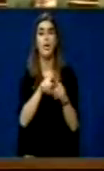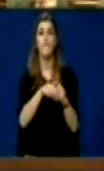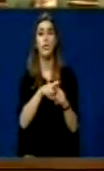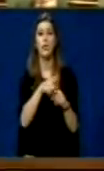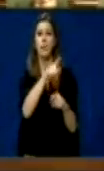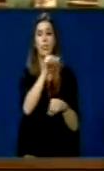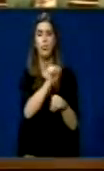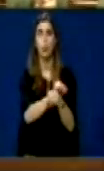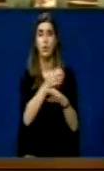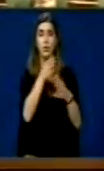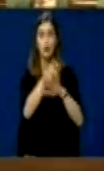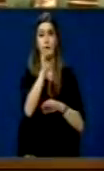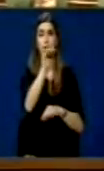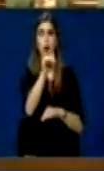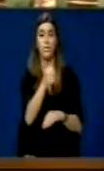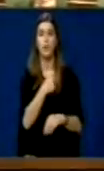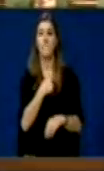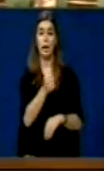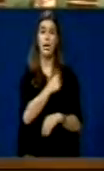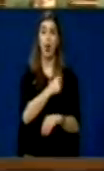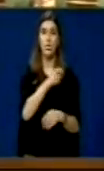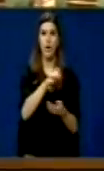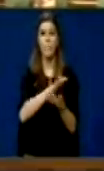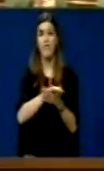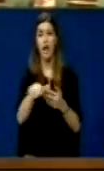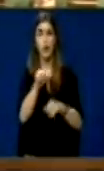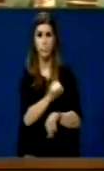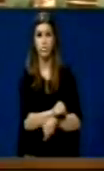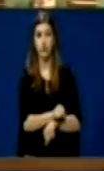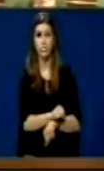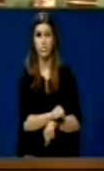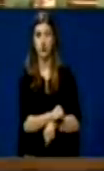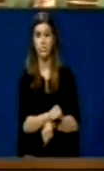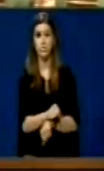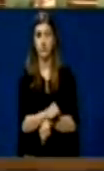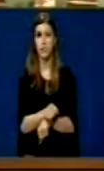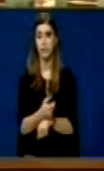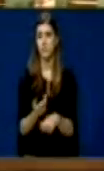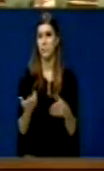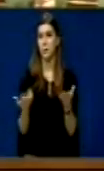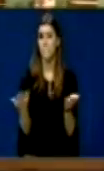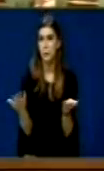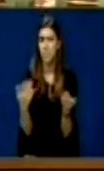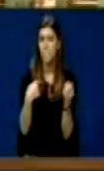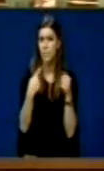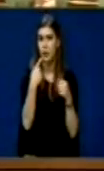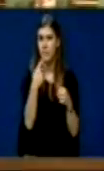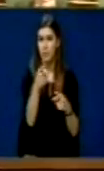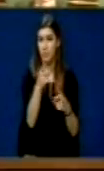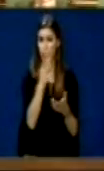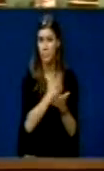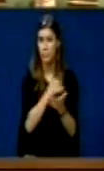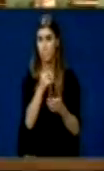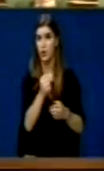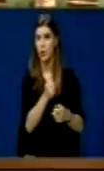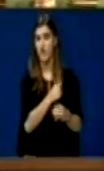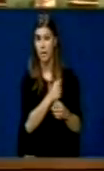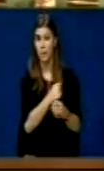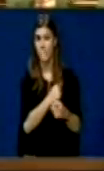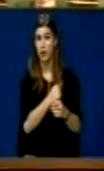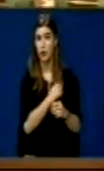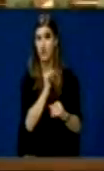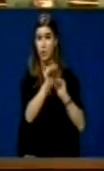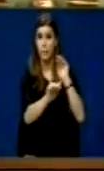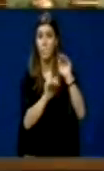burgosërë politikët. Ta që nuk e tim, ashtë për këni përëmtim që këni bo, edhe nëse këni bo këtë përëmtim,